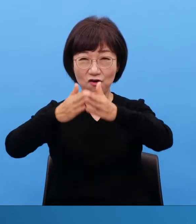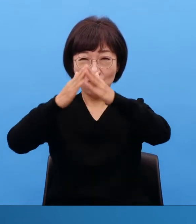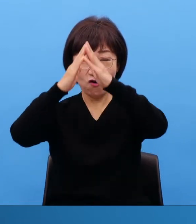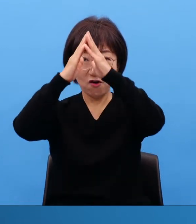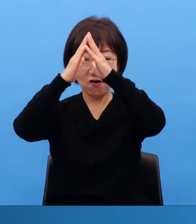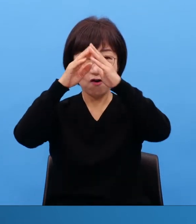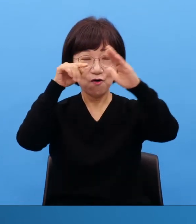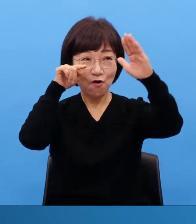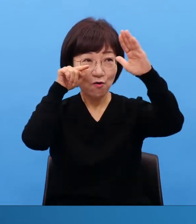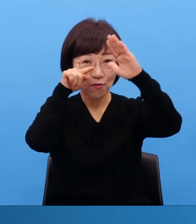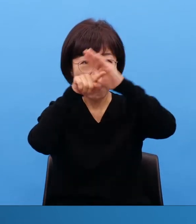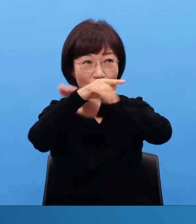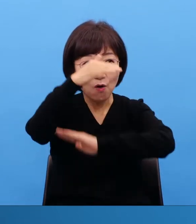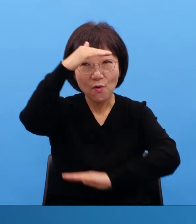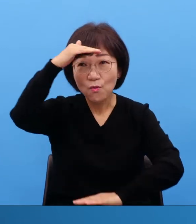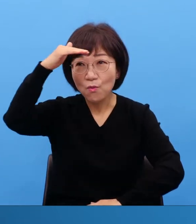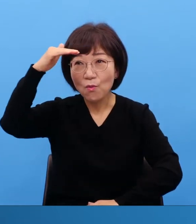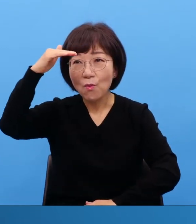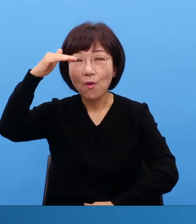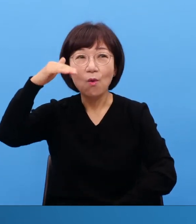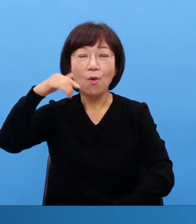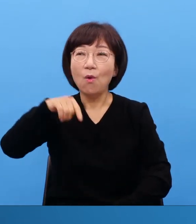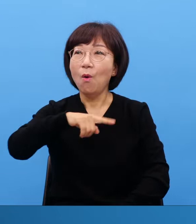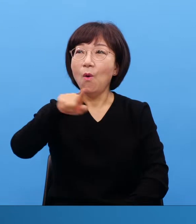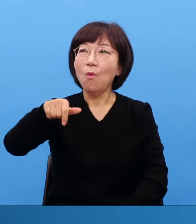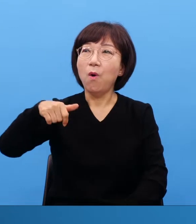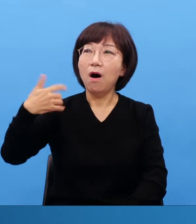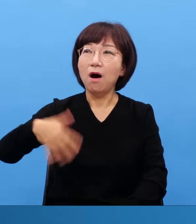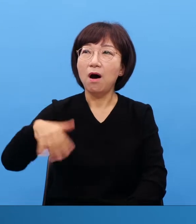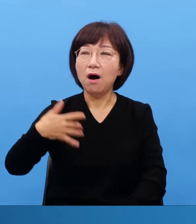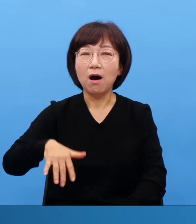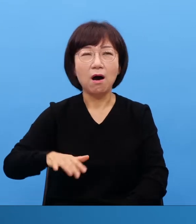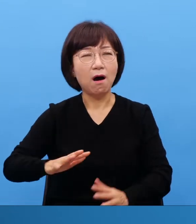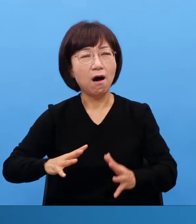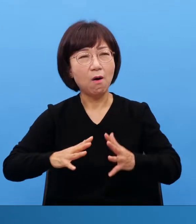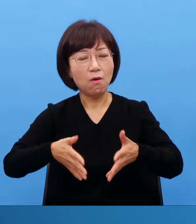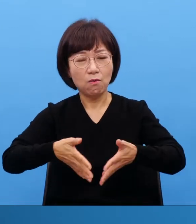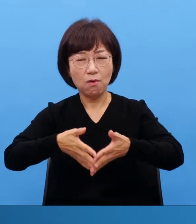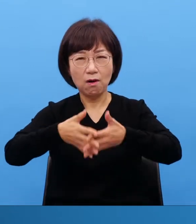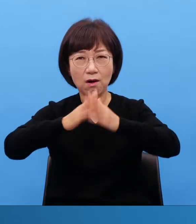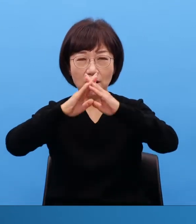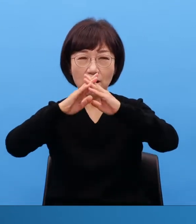들어서자마자 보면 뭘 느끼면 어떻게 이렇게 잘 지었나 이런 생각이 들죠